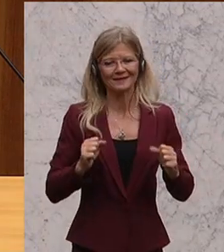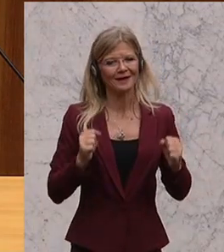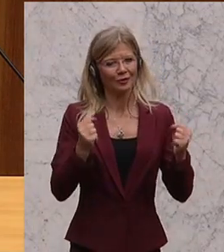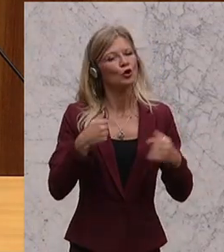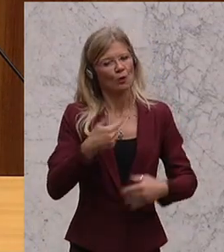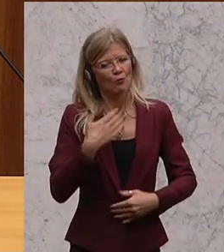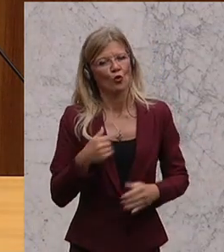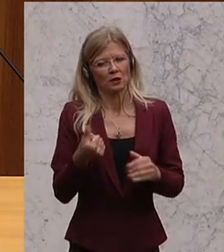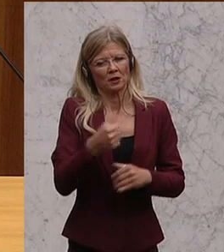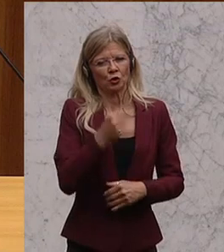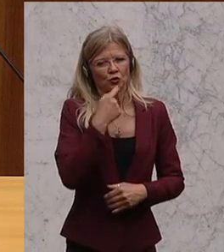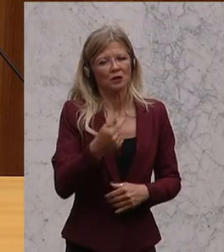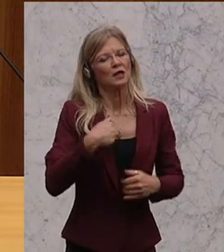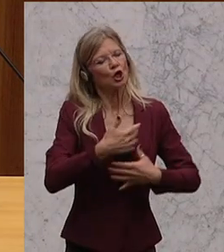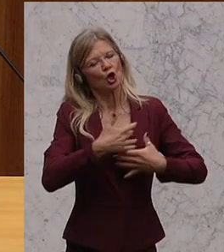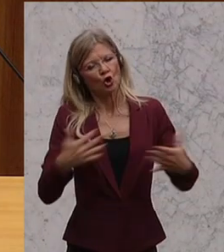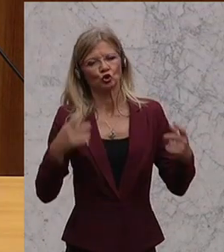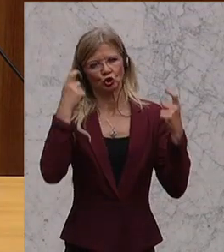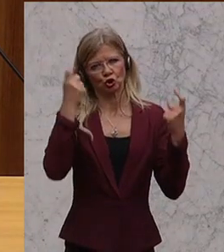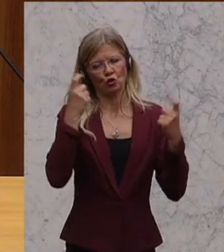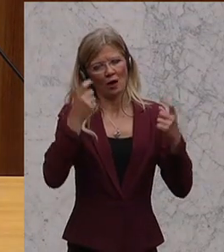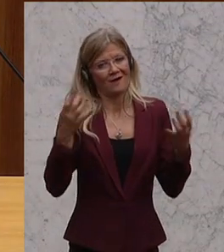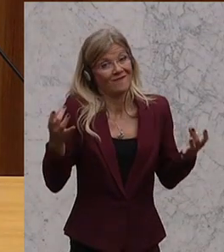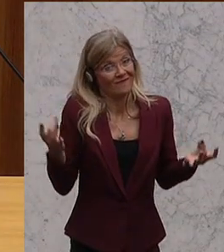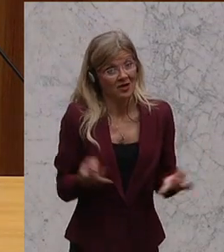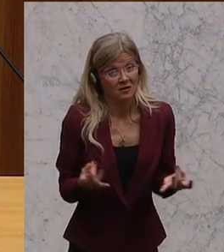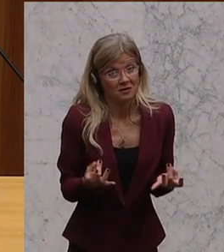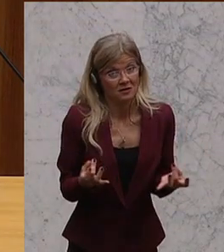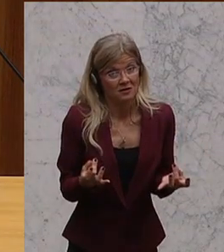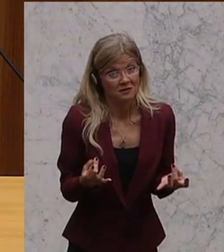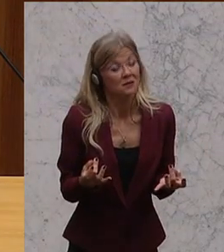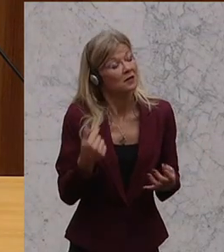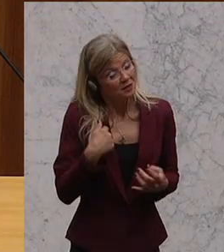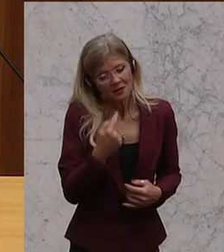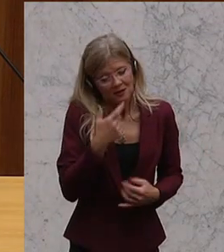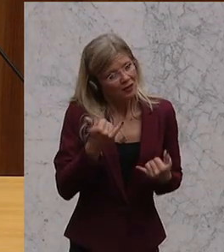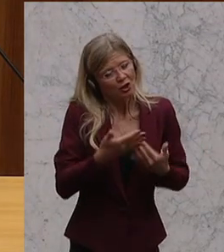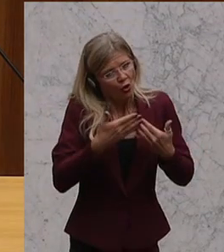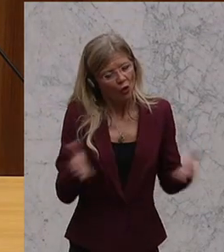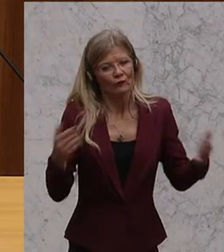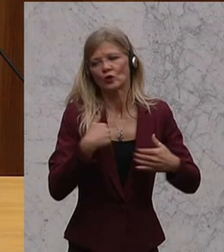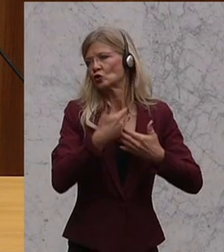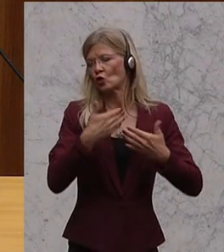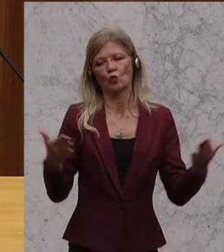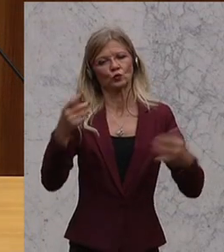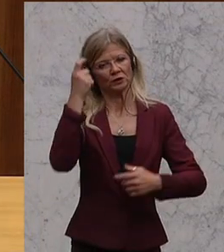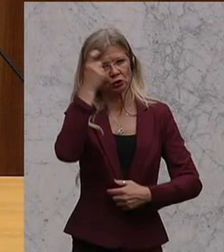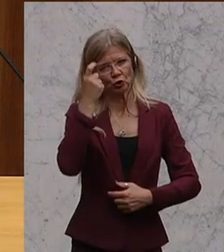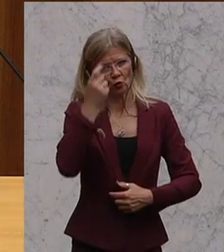machen. Über sehr, sehr große Sorge. Und ich artikuliere diese Sorge auch